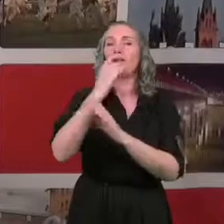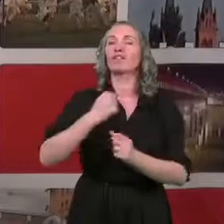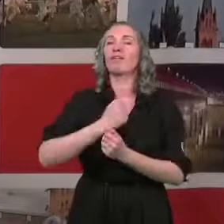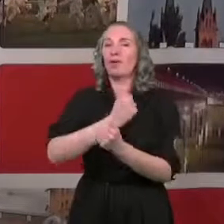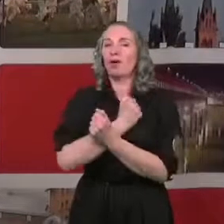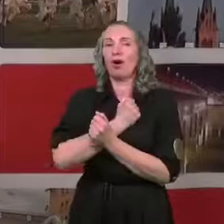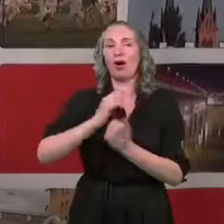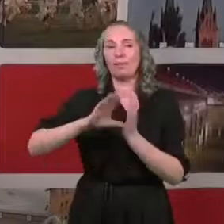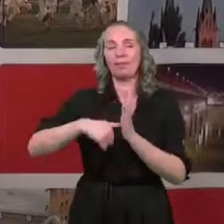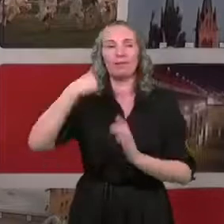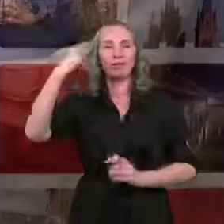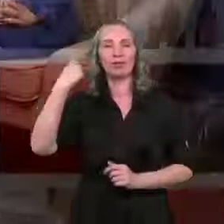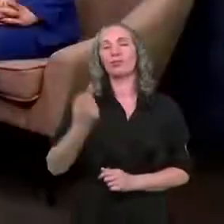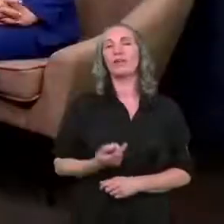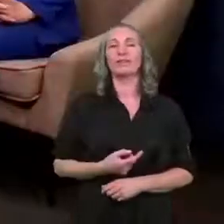mieście?